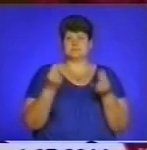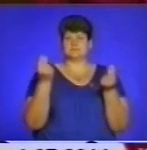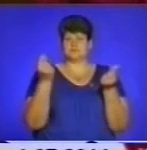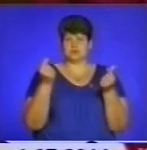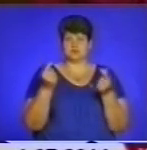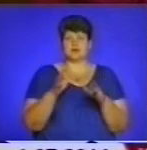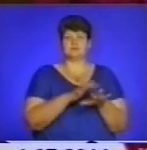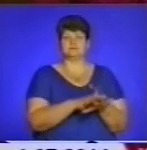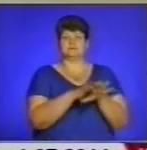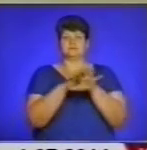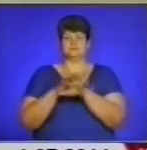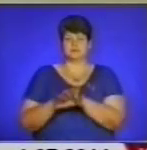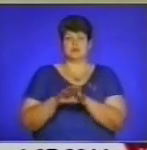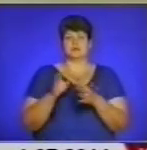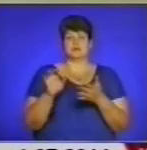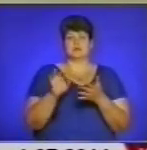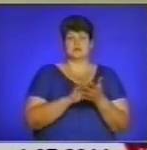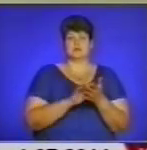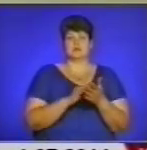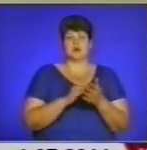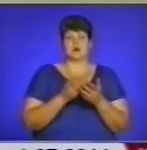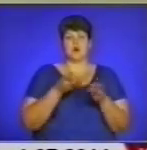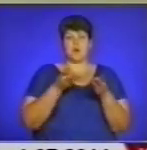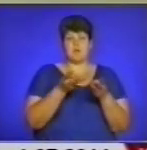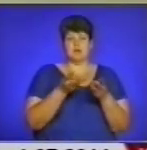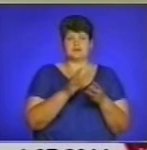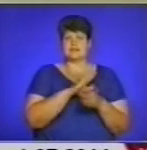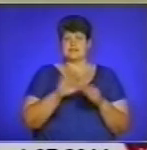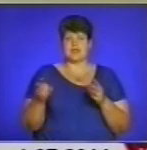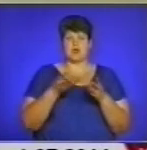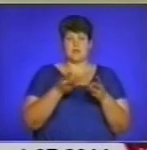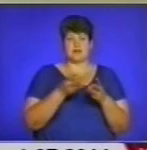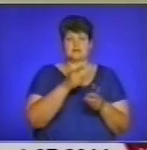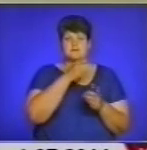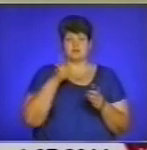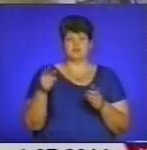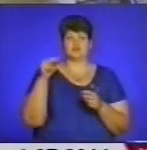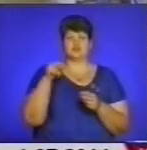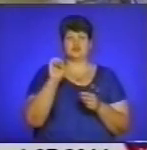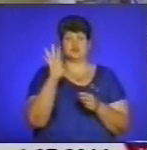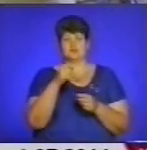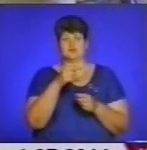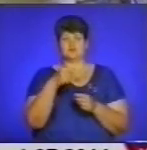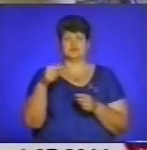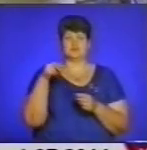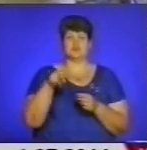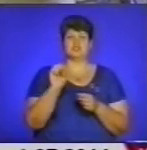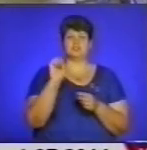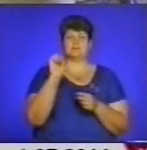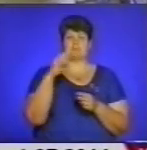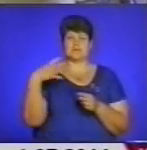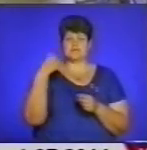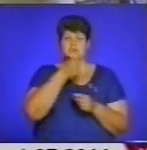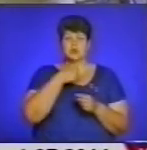одноразово на опалювальний і не опалювальний сезони 2014-2015 років. Документи не потрібно оновлювати